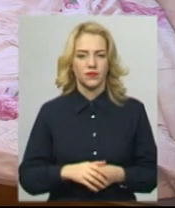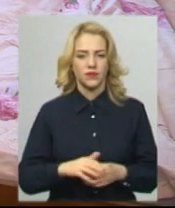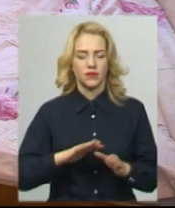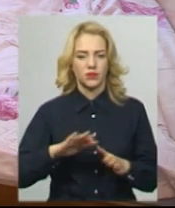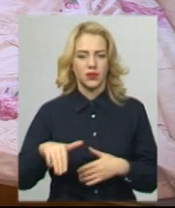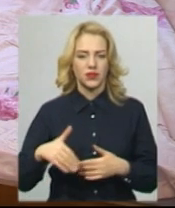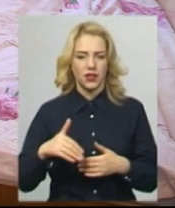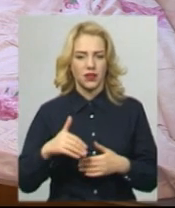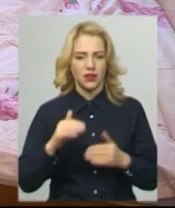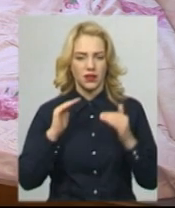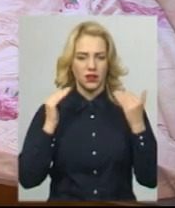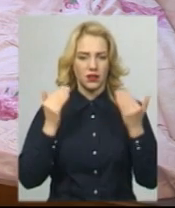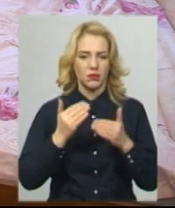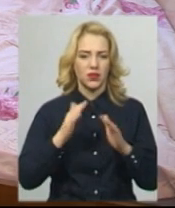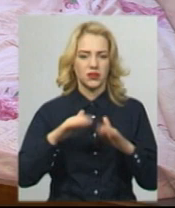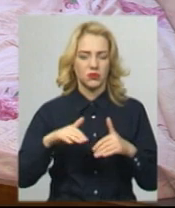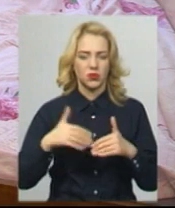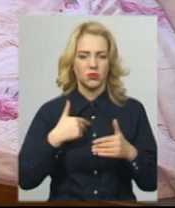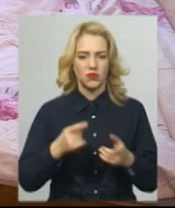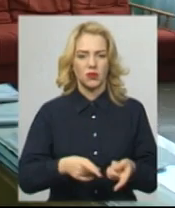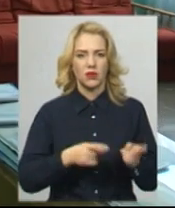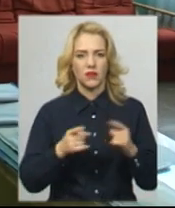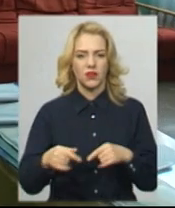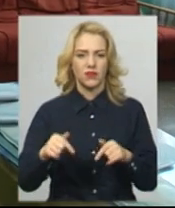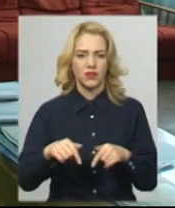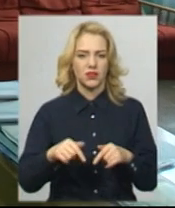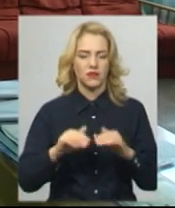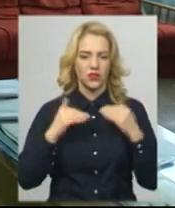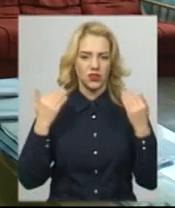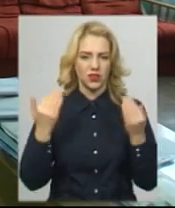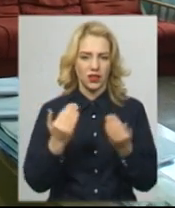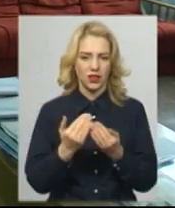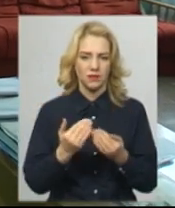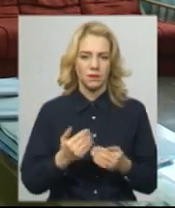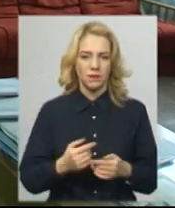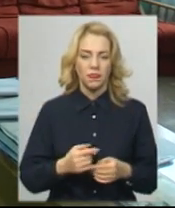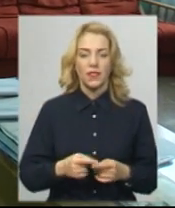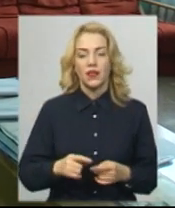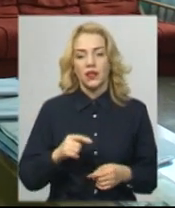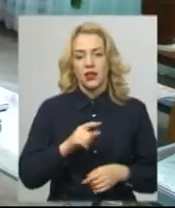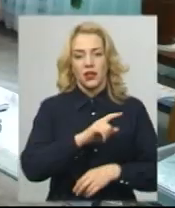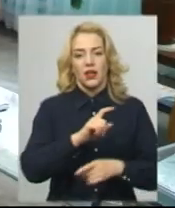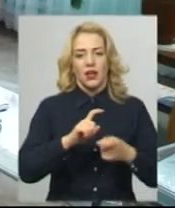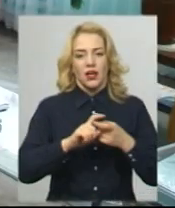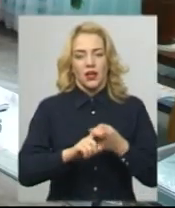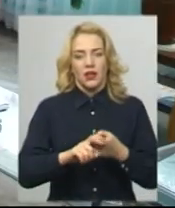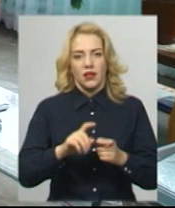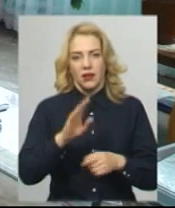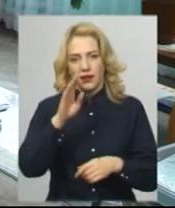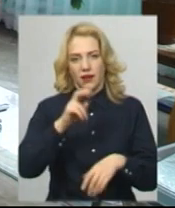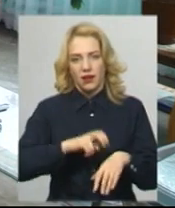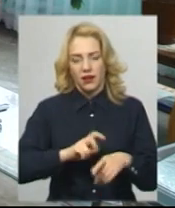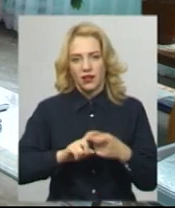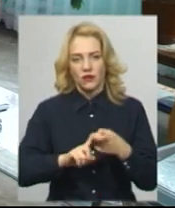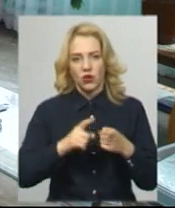реанімації. І тоді вже перевели мене в це відділення. Лікар-інфекціоніст відділення для лікування дорослих хворих Жанна Гега каже,